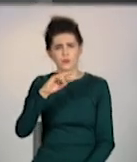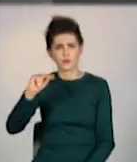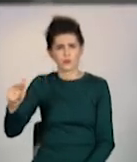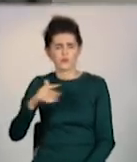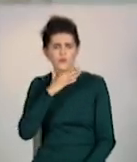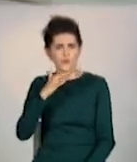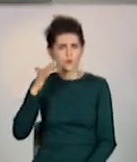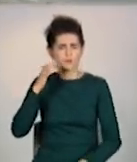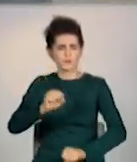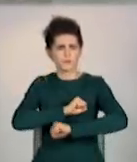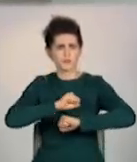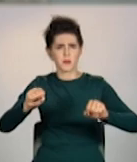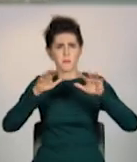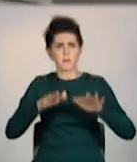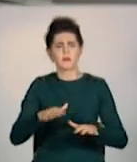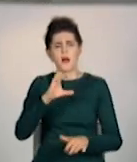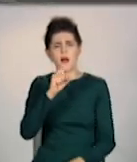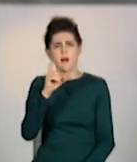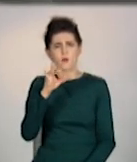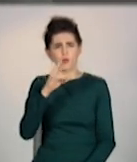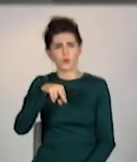місцевого аеродрому і в центрі міста.